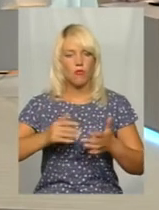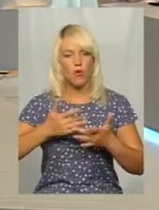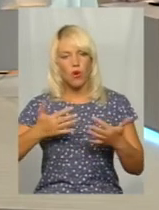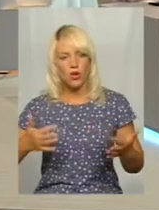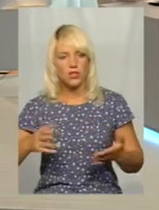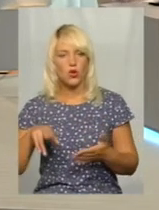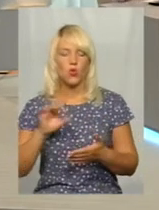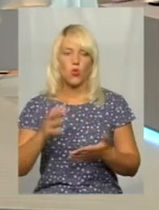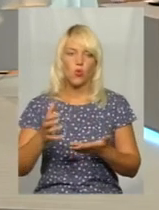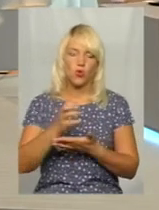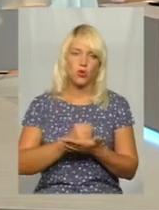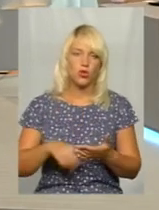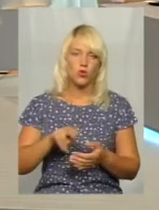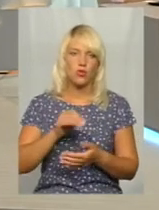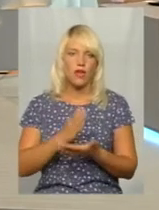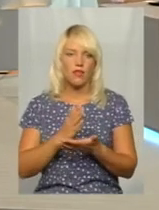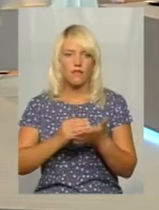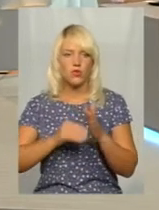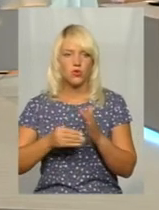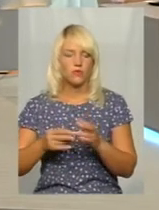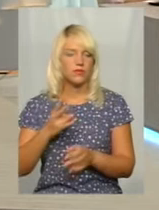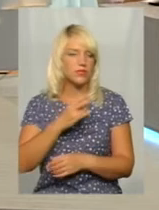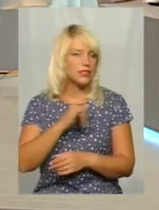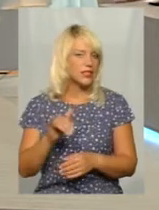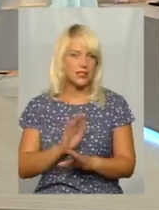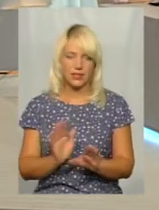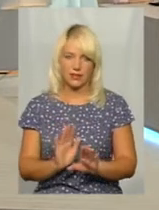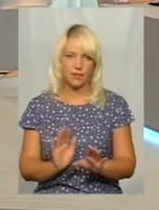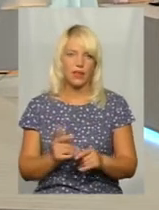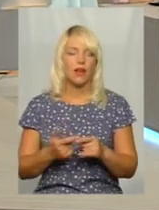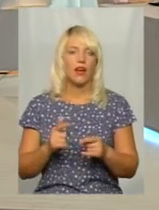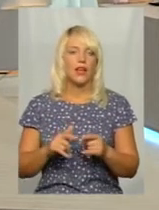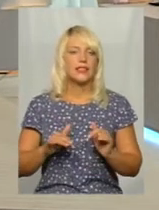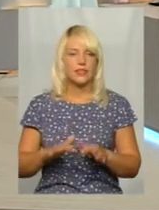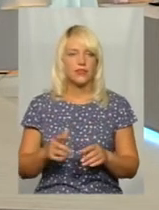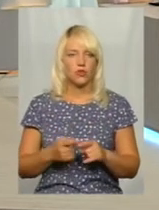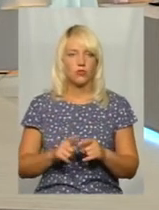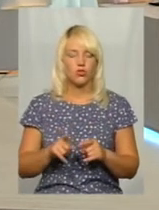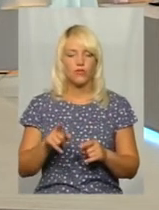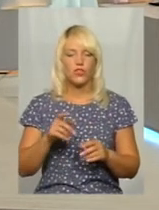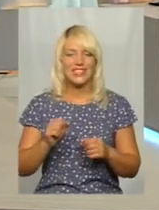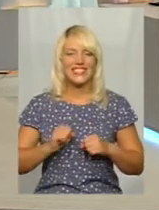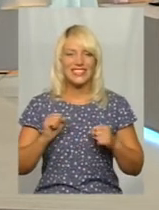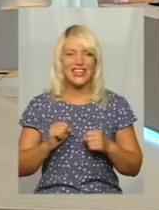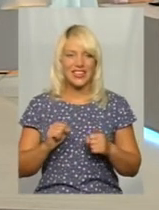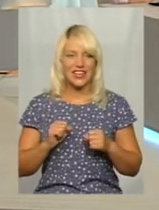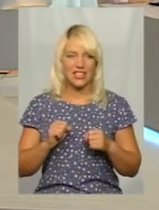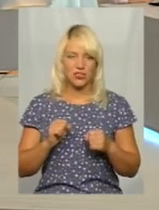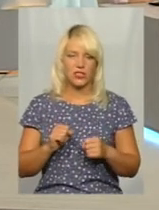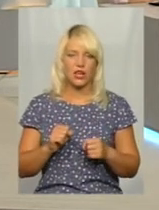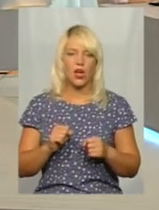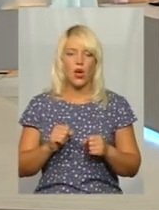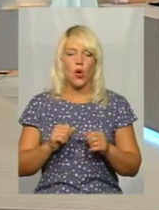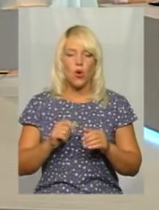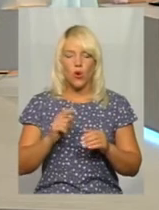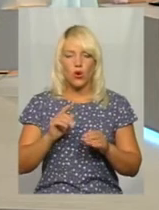наявності довідок? Чи як це бувається? Ні, не по-різному. Діло в тому, що вони стараються уникнути попадання хворого зерна до